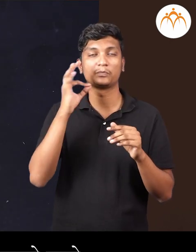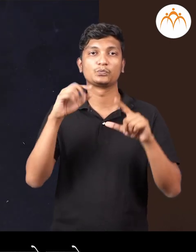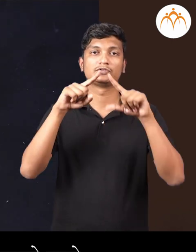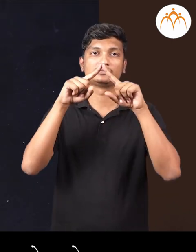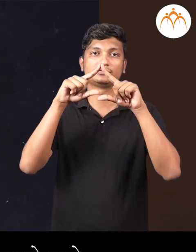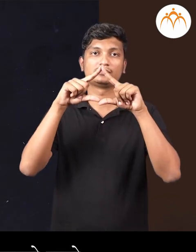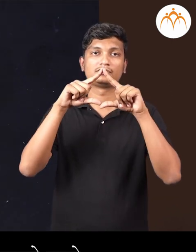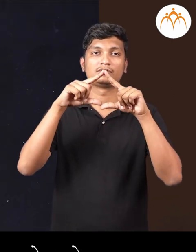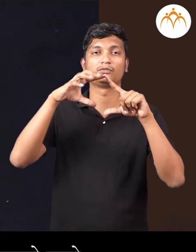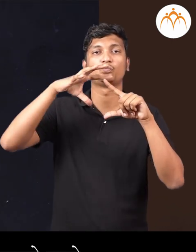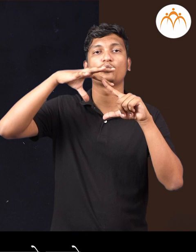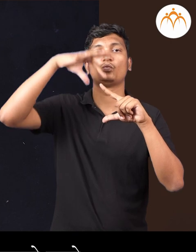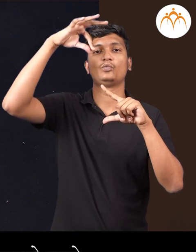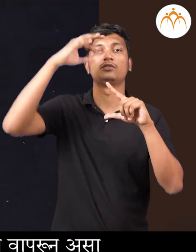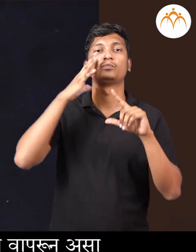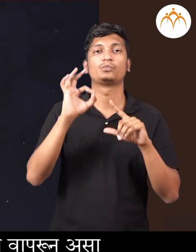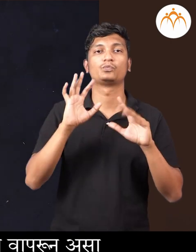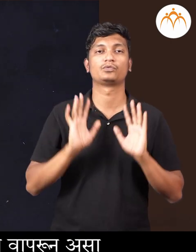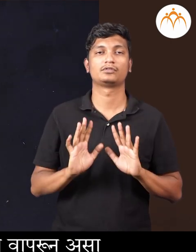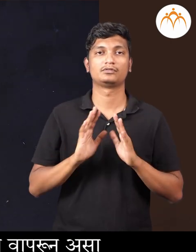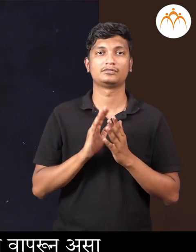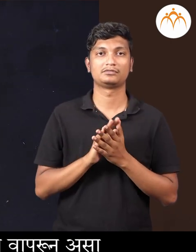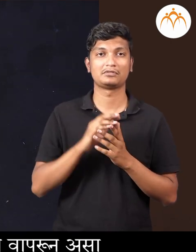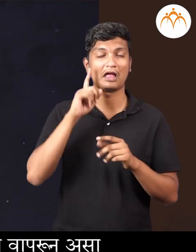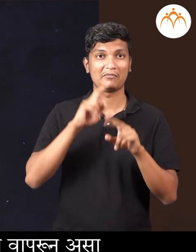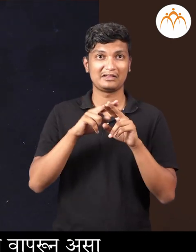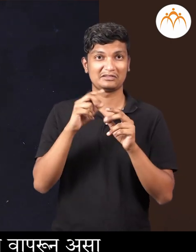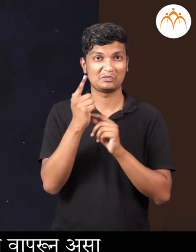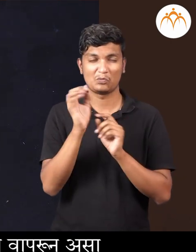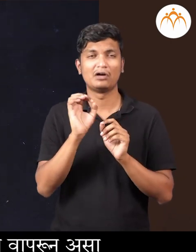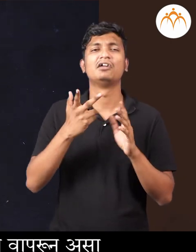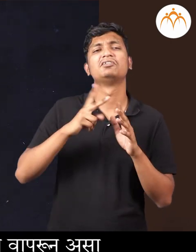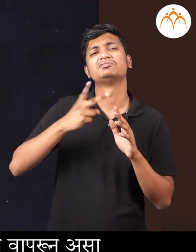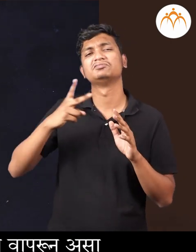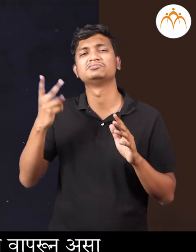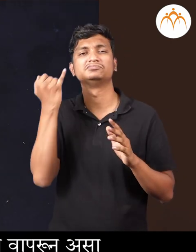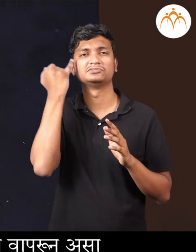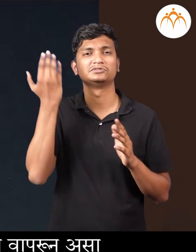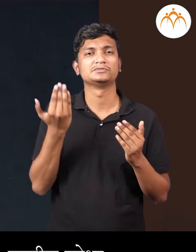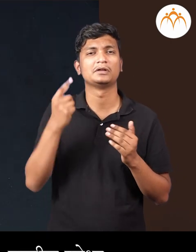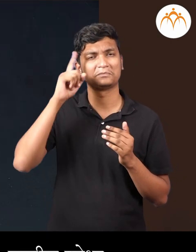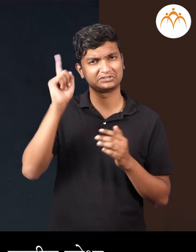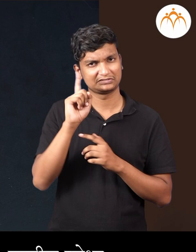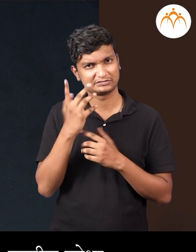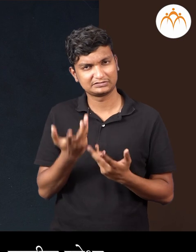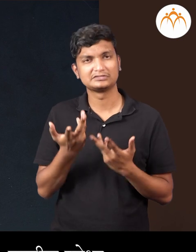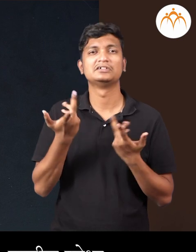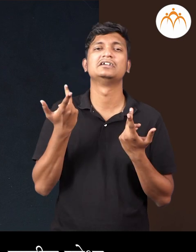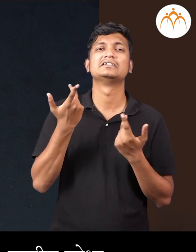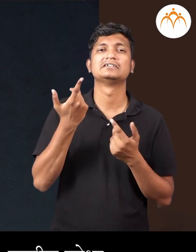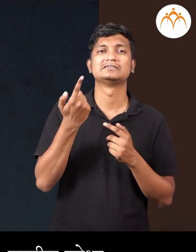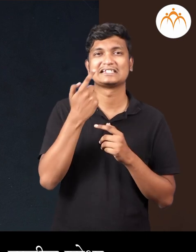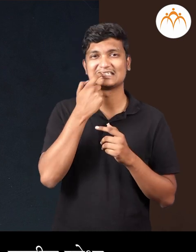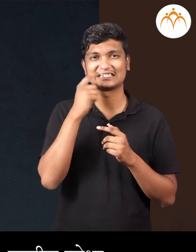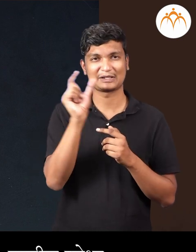एकमेकान न जूली मंजे जाल, काड़ा पेटी नसेल, तर आणखीन काई वाप्रू नसा त्रिकोण करता येल, जसेकी पेंसील,